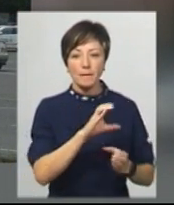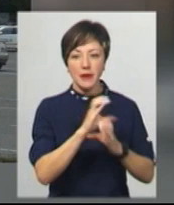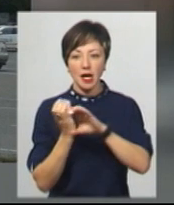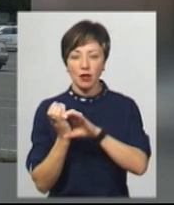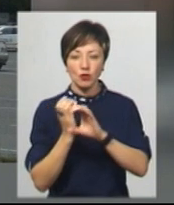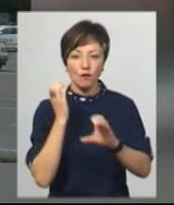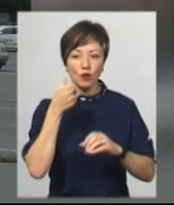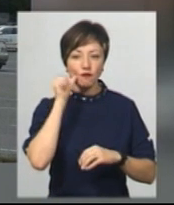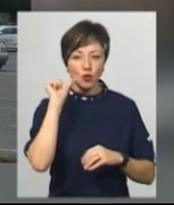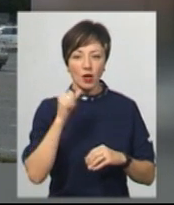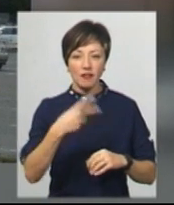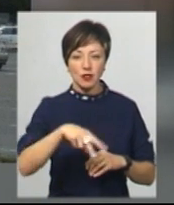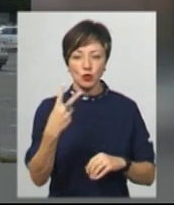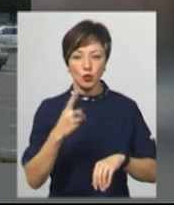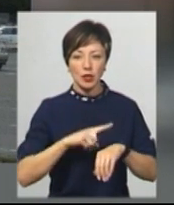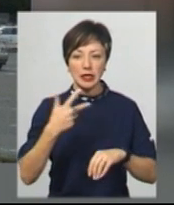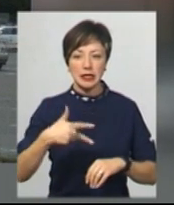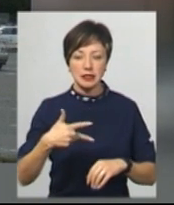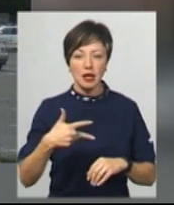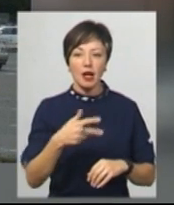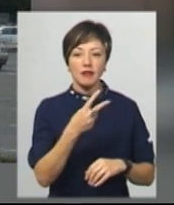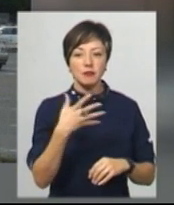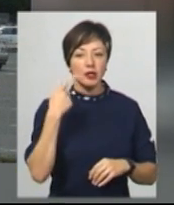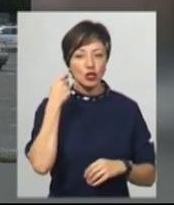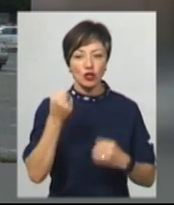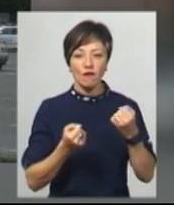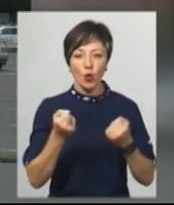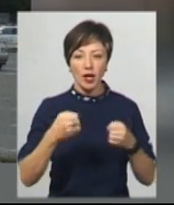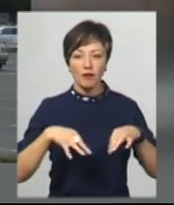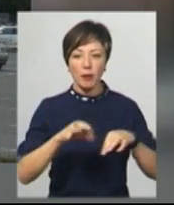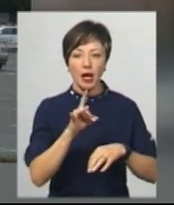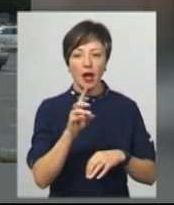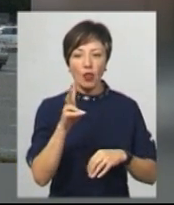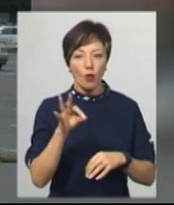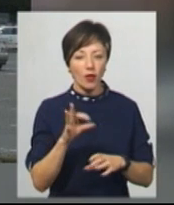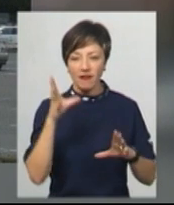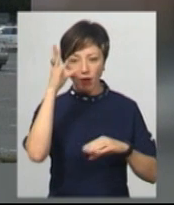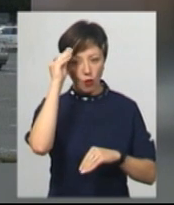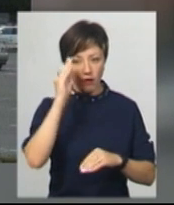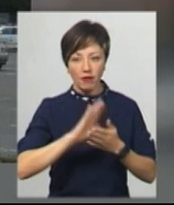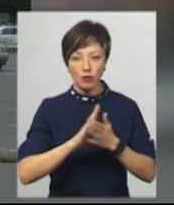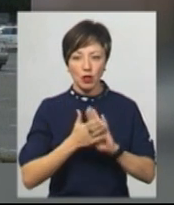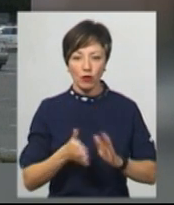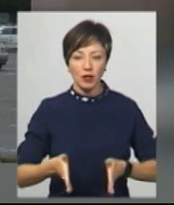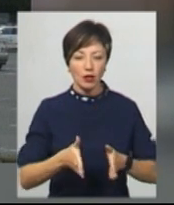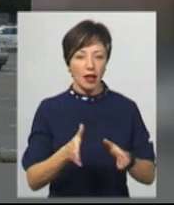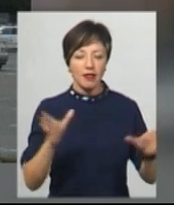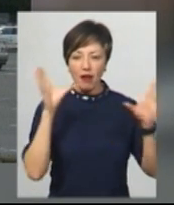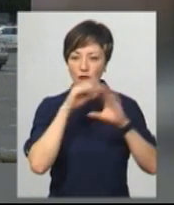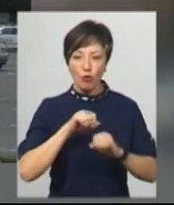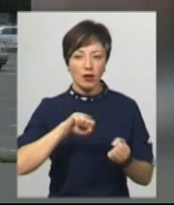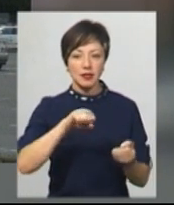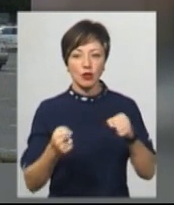фура, сталася вчора в 22.30. 25-річний водій автомобіля «Рено» не врахував дорожньої обстановки, не впорався з